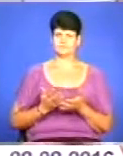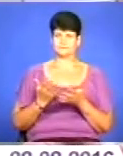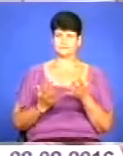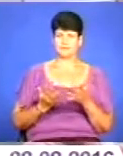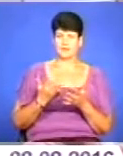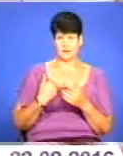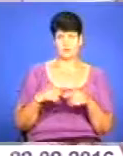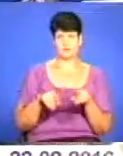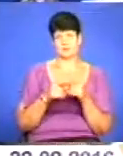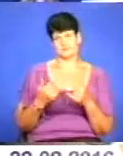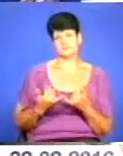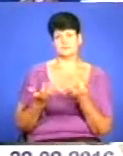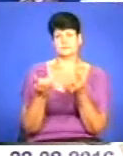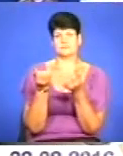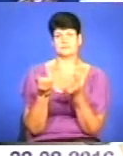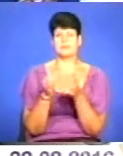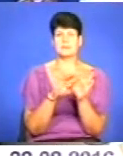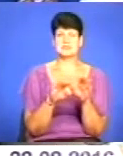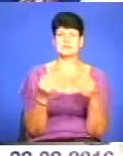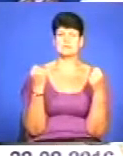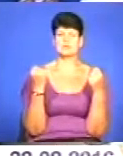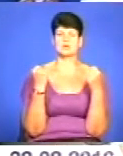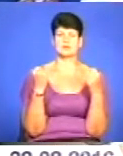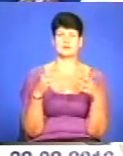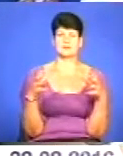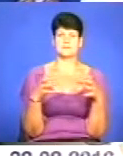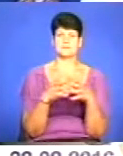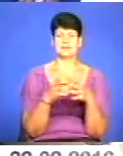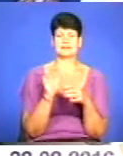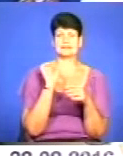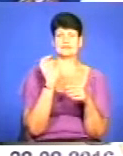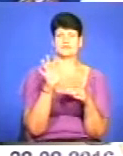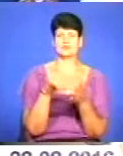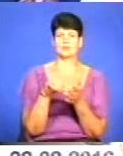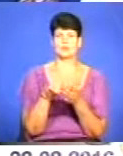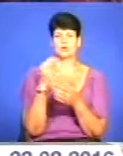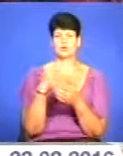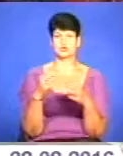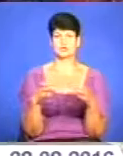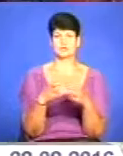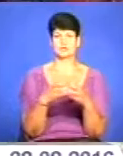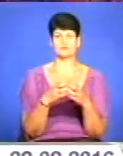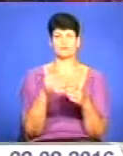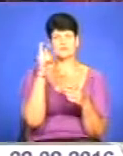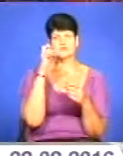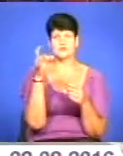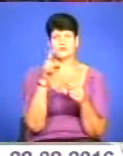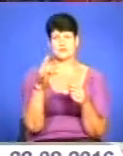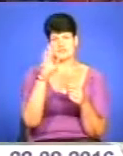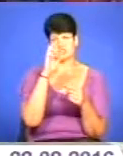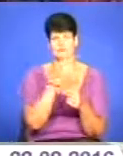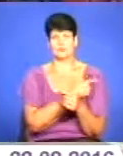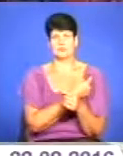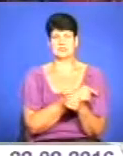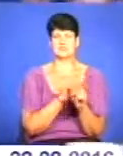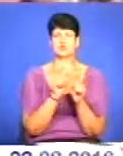піднімаю дух. Після спортивних баталій змагання з Дарцу виступили художні колективи Чортківського району та Державного медичного